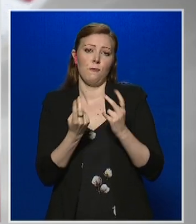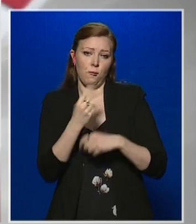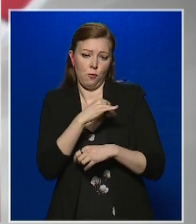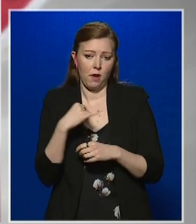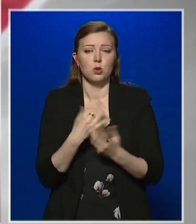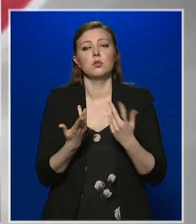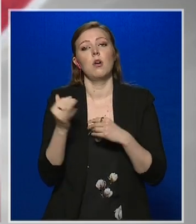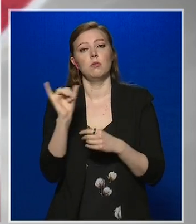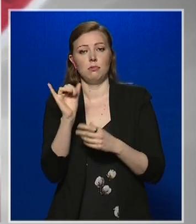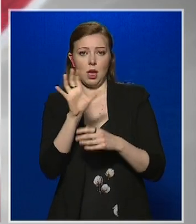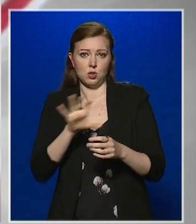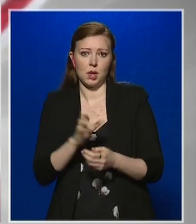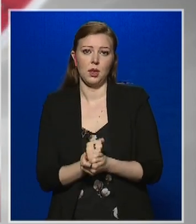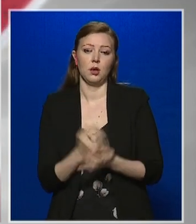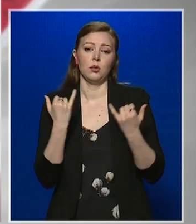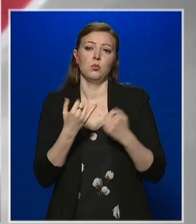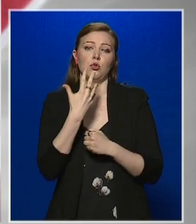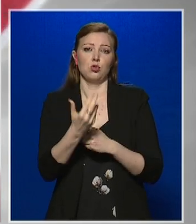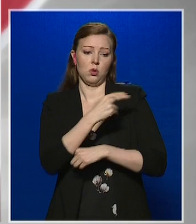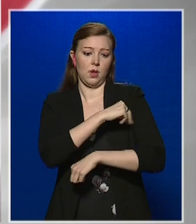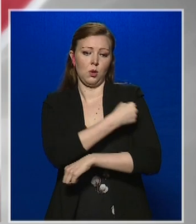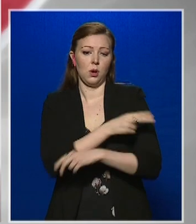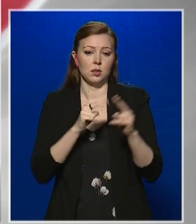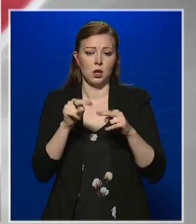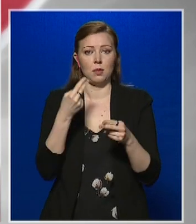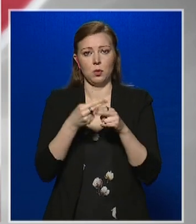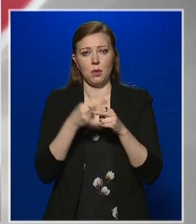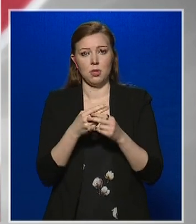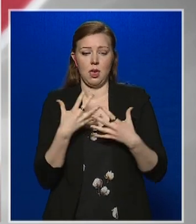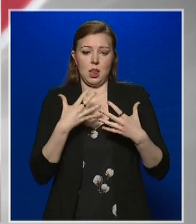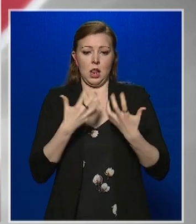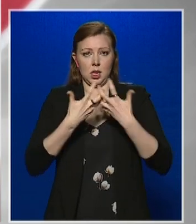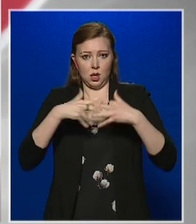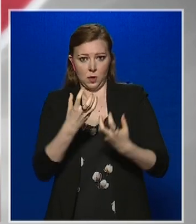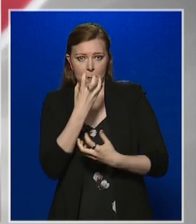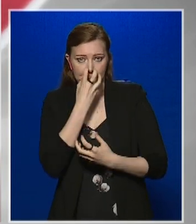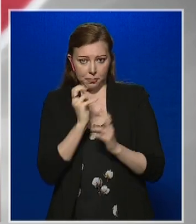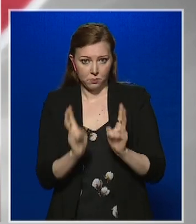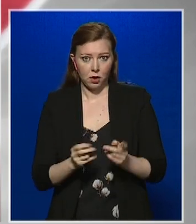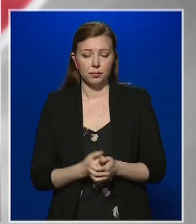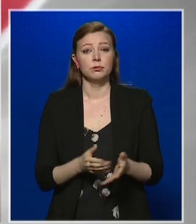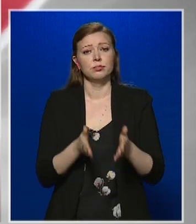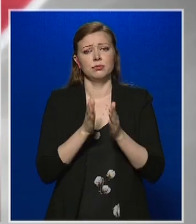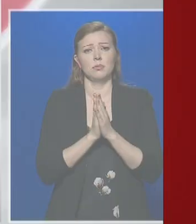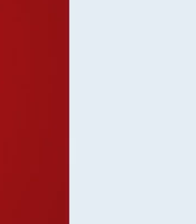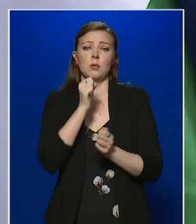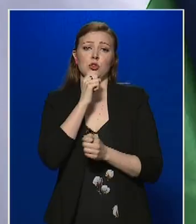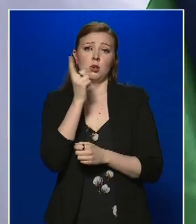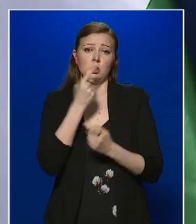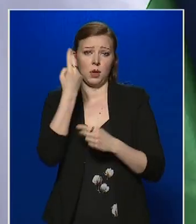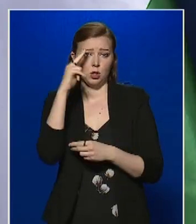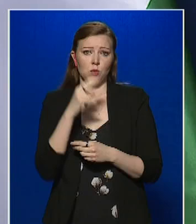Jelenleg 50 kórházban ápolt beteg van lélegeztetőgépen. Most megkérem Sanda Tamás urat, az